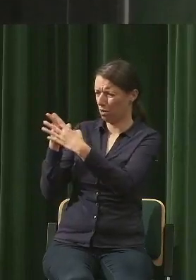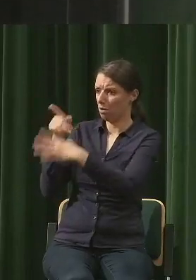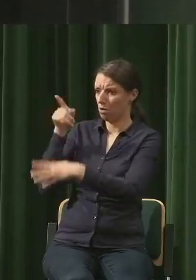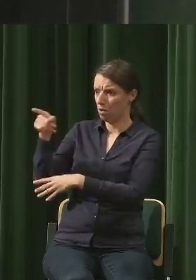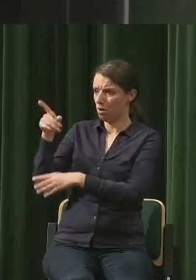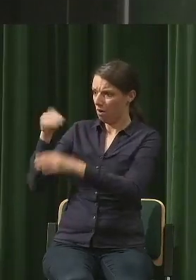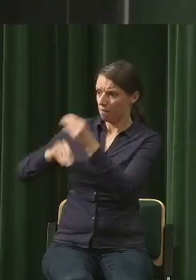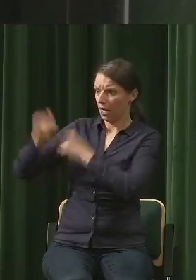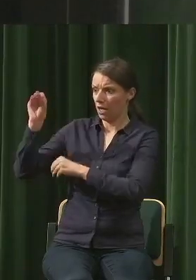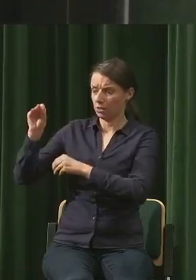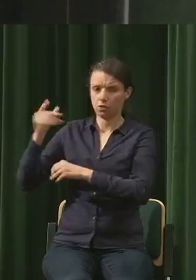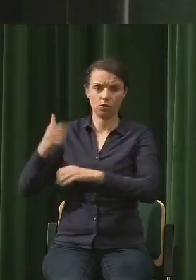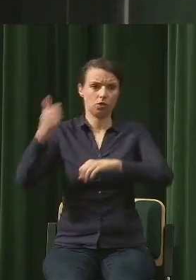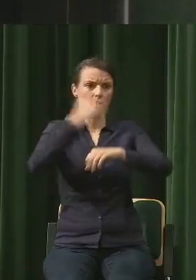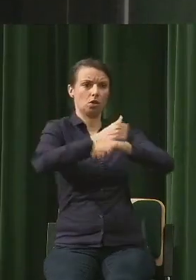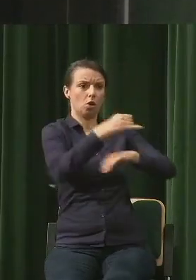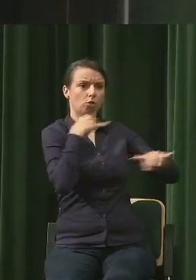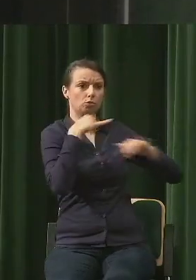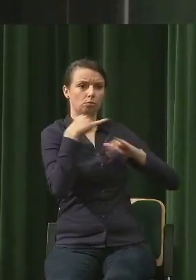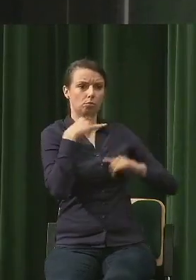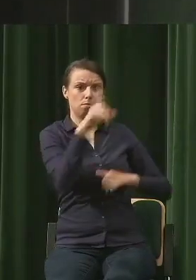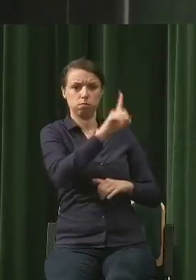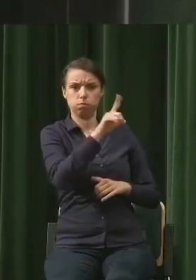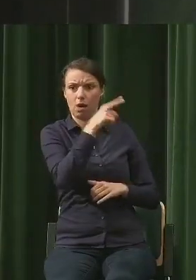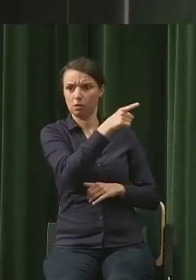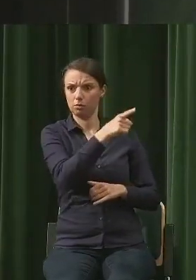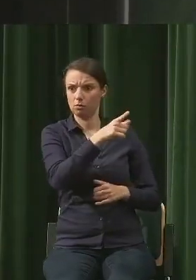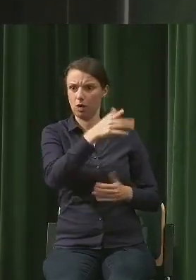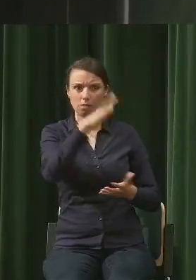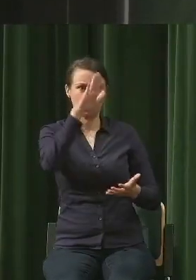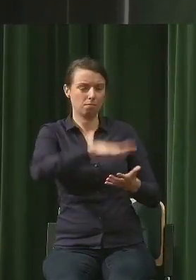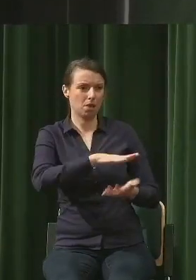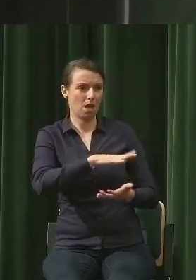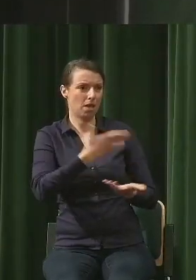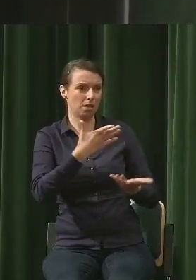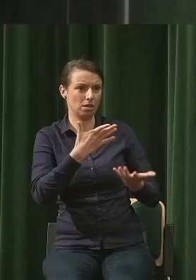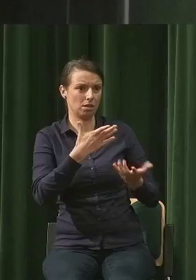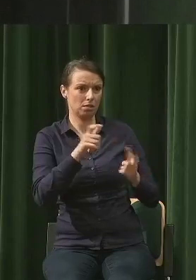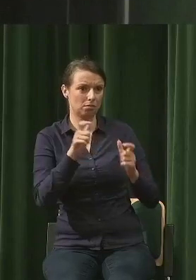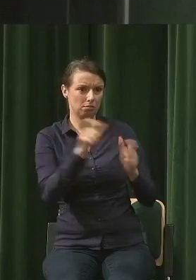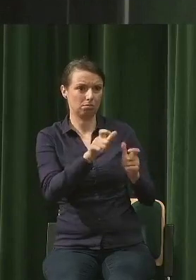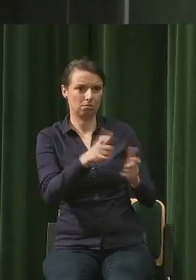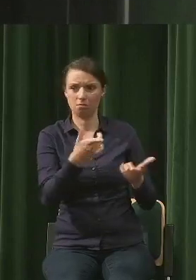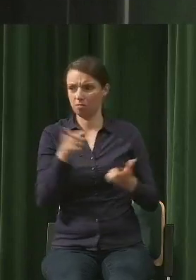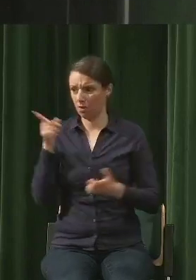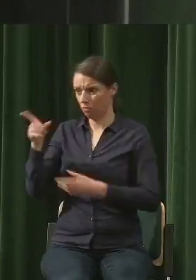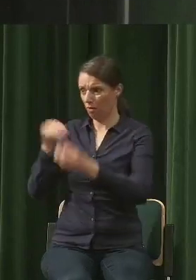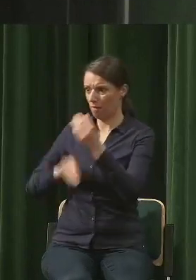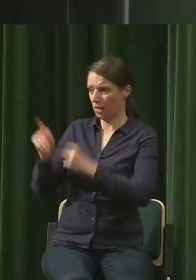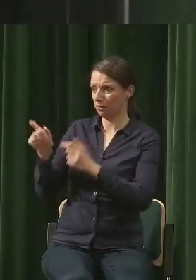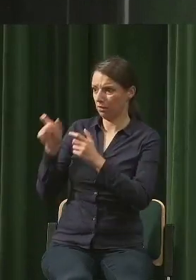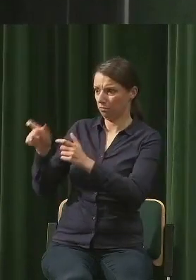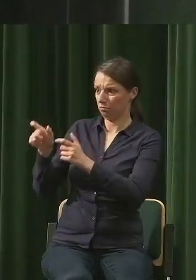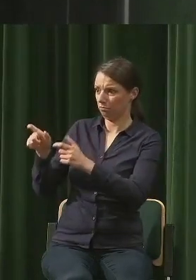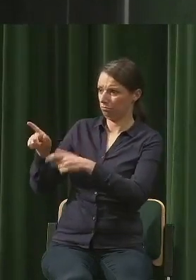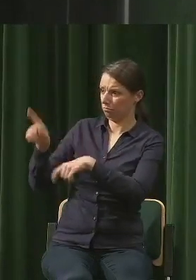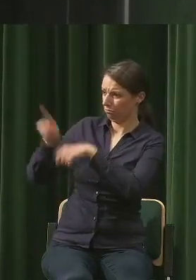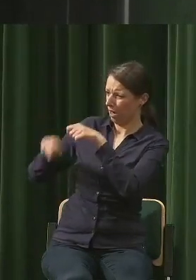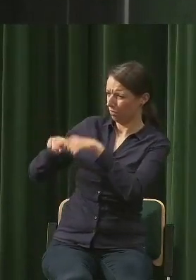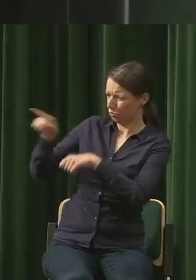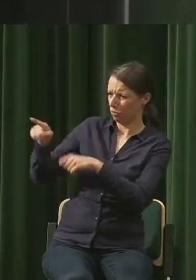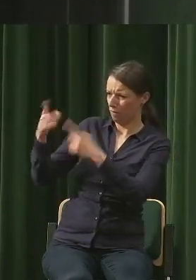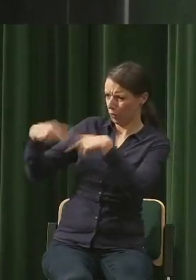rządzący państwami, więc miasta rzeczywiście może są, w końcu nic dziwnego, jeśli człowiek jest taką